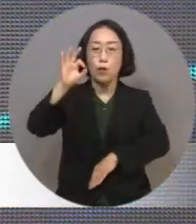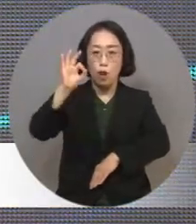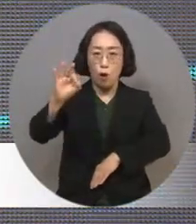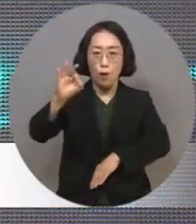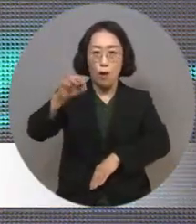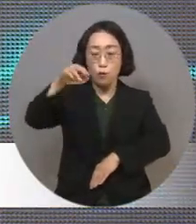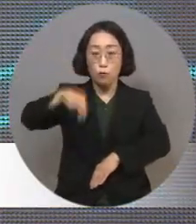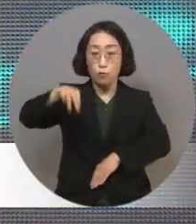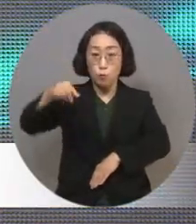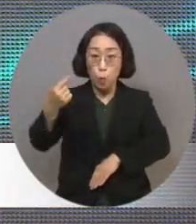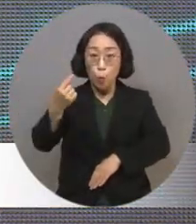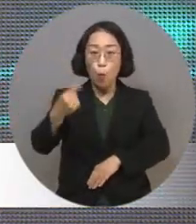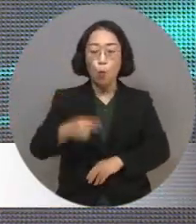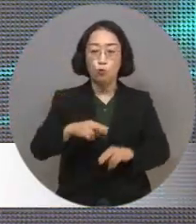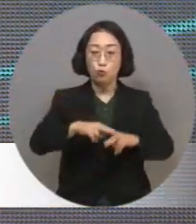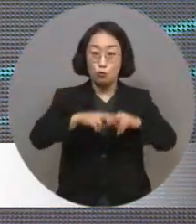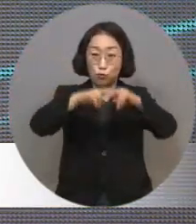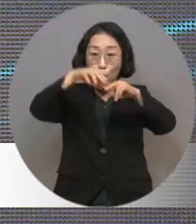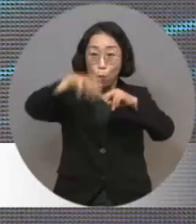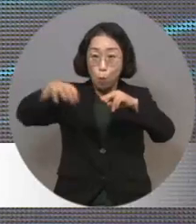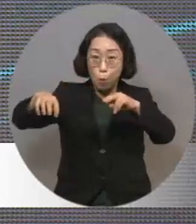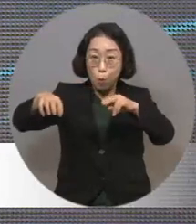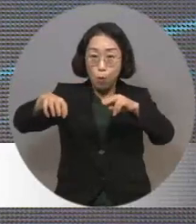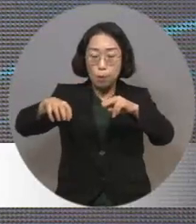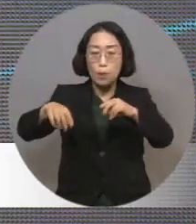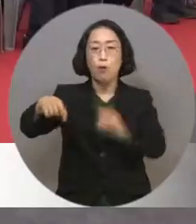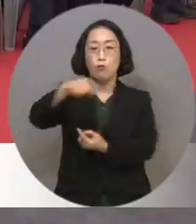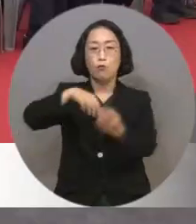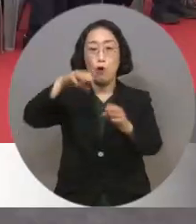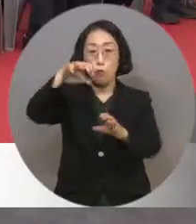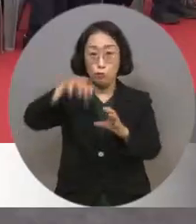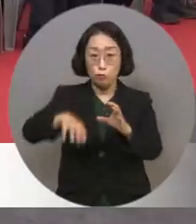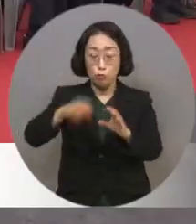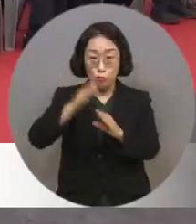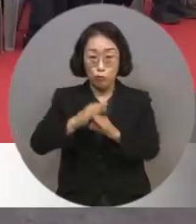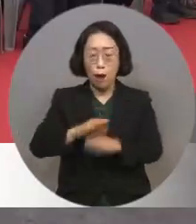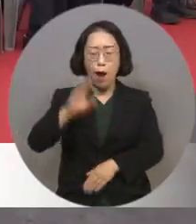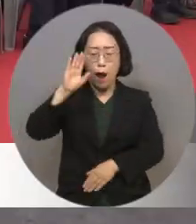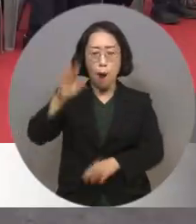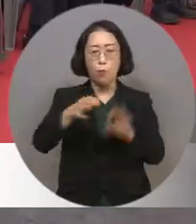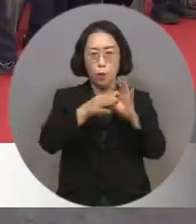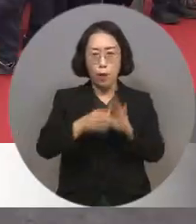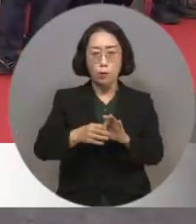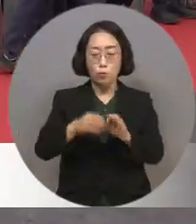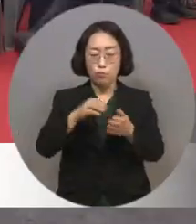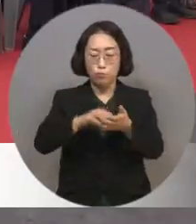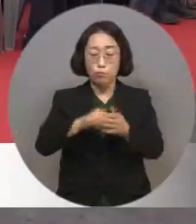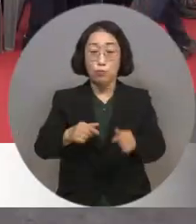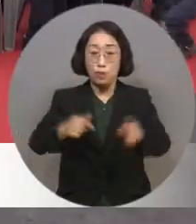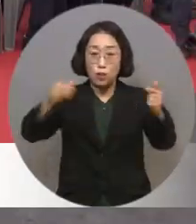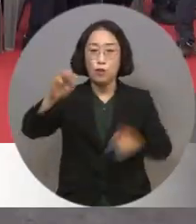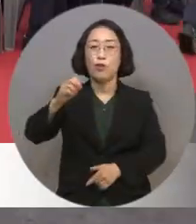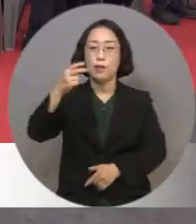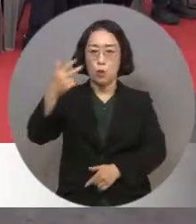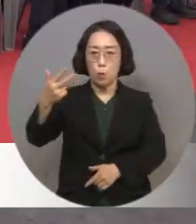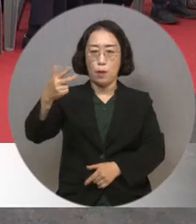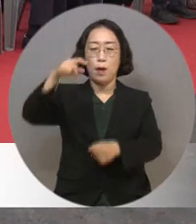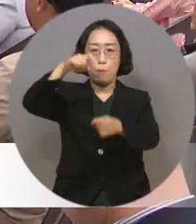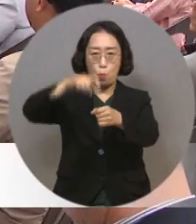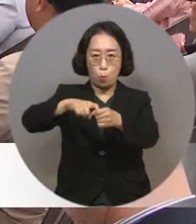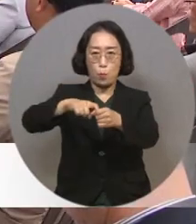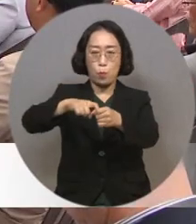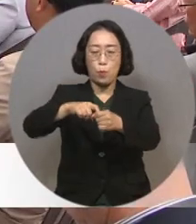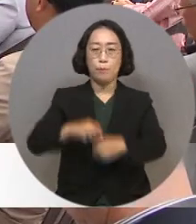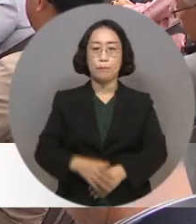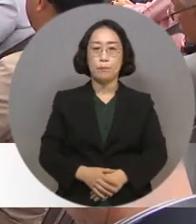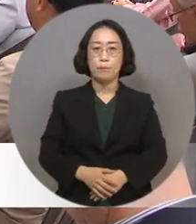수소충전소를 운영 중이며 오는 2030년까지 수소충전소를 37개로 늘리겠다는 목표를 밝혔습니다.